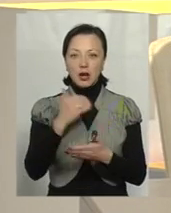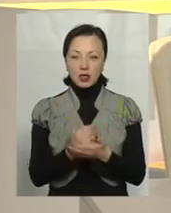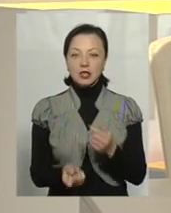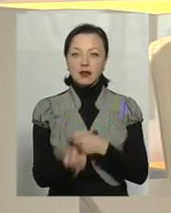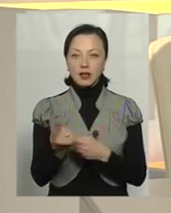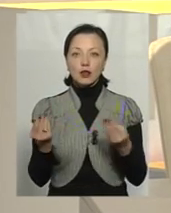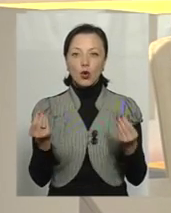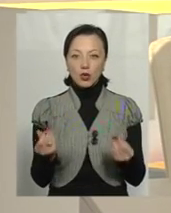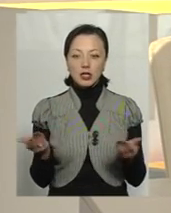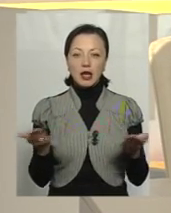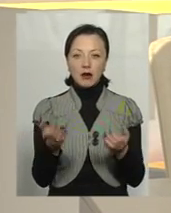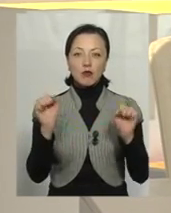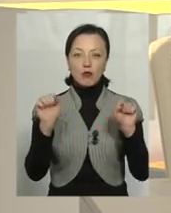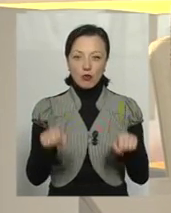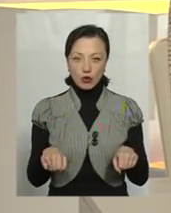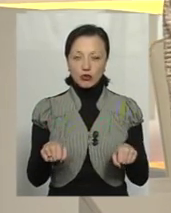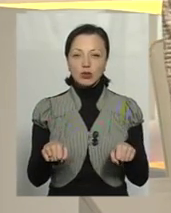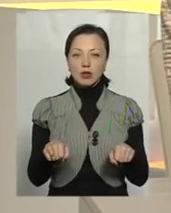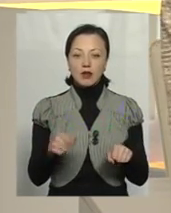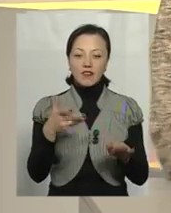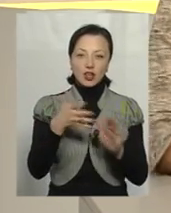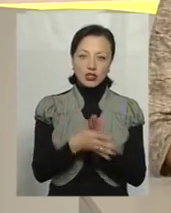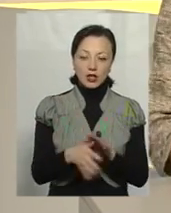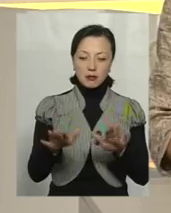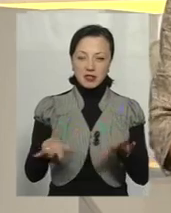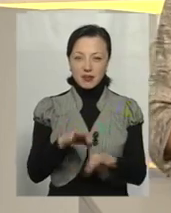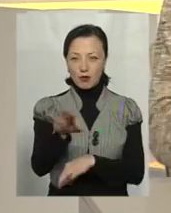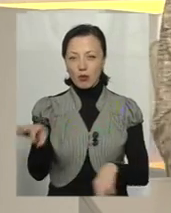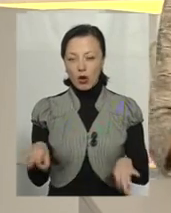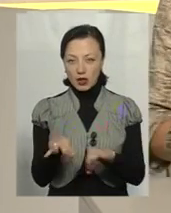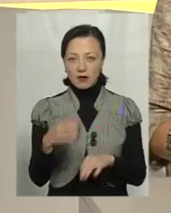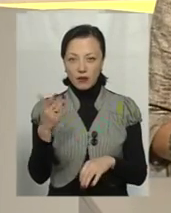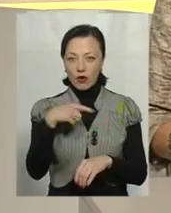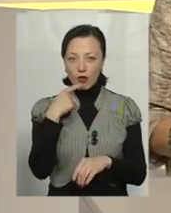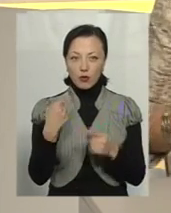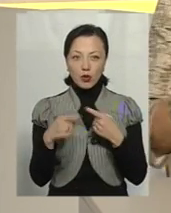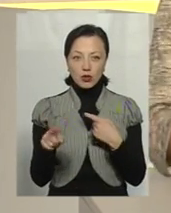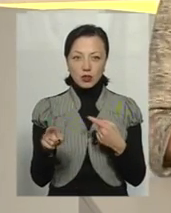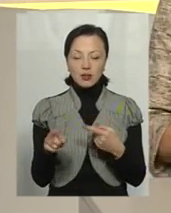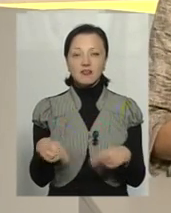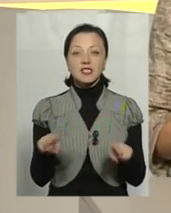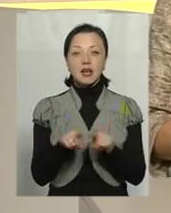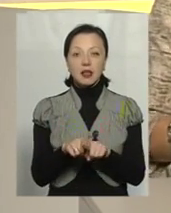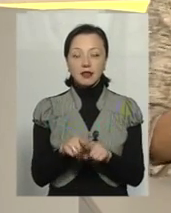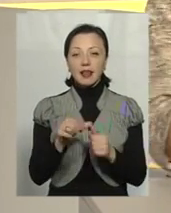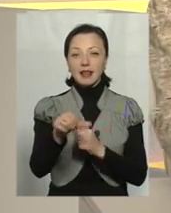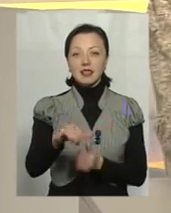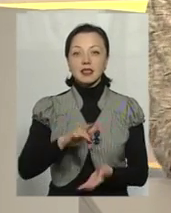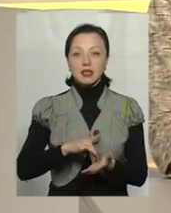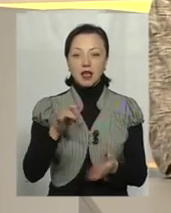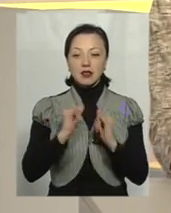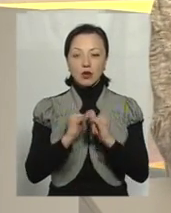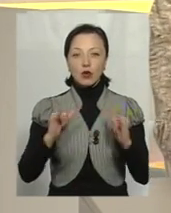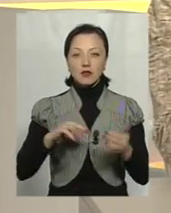'явилися гроші, які вони можуть реалізовувати місцеві проекти і так далі. Ви говорите про інше. Все-таки, децентралізація і